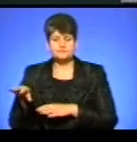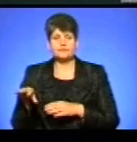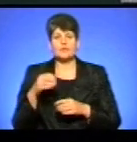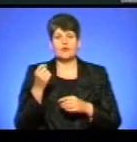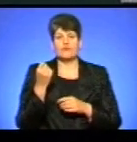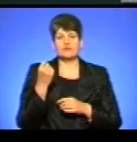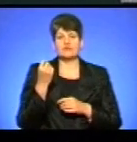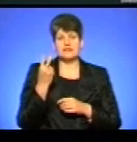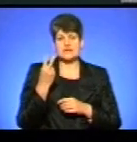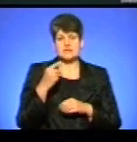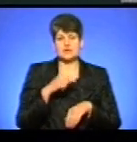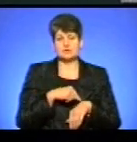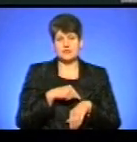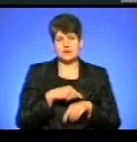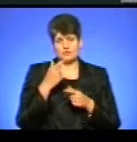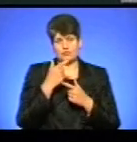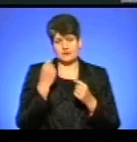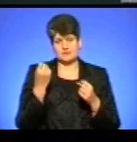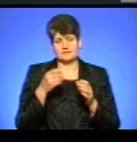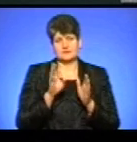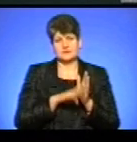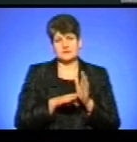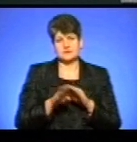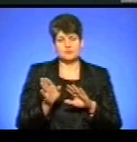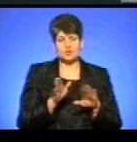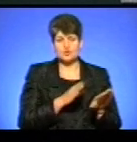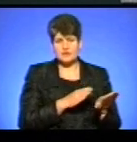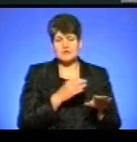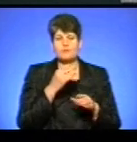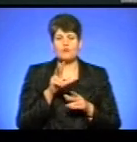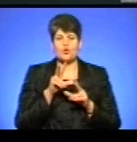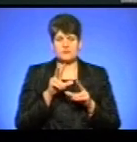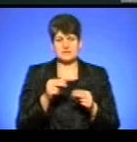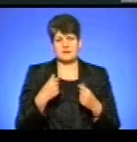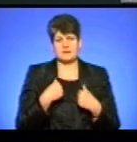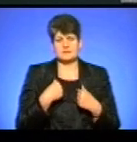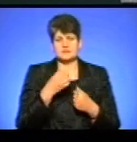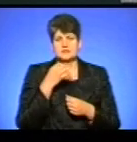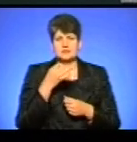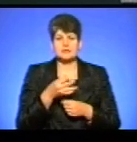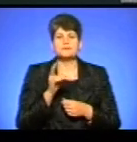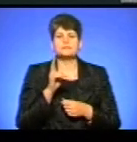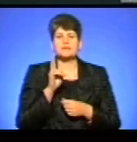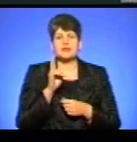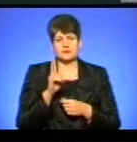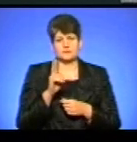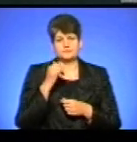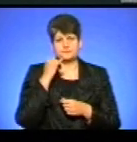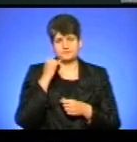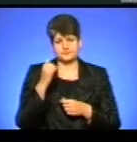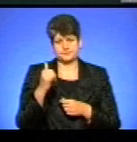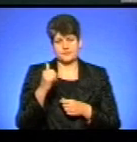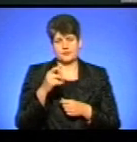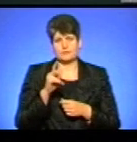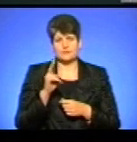12-тій годині повідомлення про замінування спростували. Також Сергій Крета пообіцяв нам повідомити особу автора повідомлення, як тільки